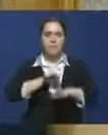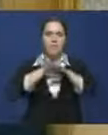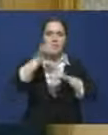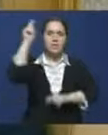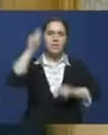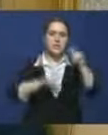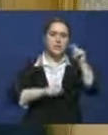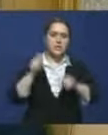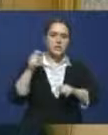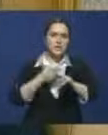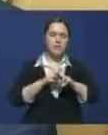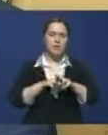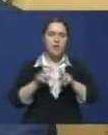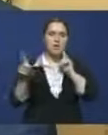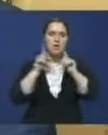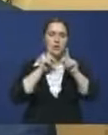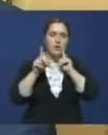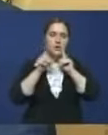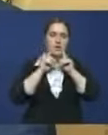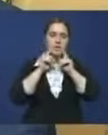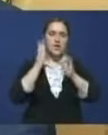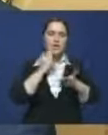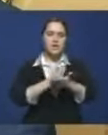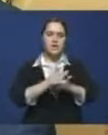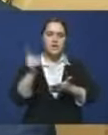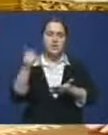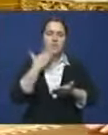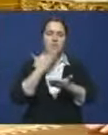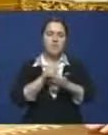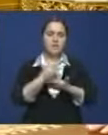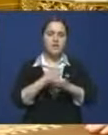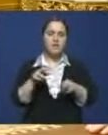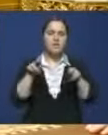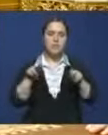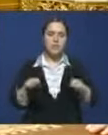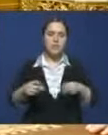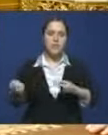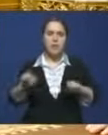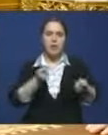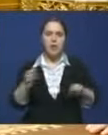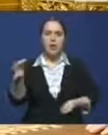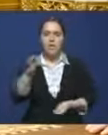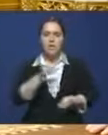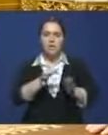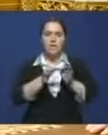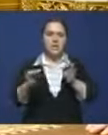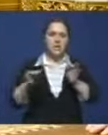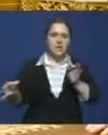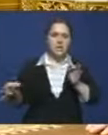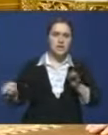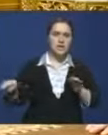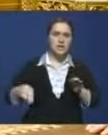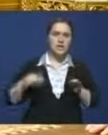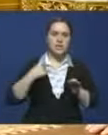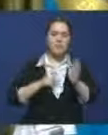сформированы все органы управления, создан президиум, правление, областные региональные дирекции, и